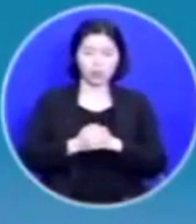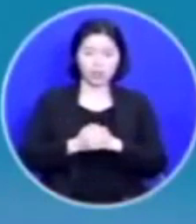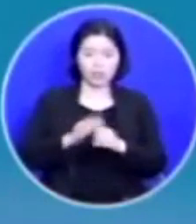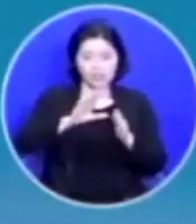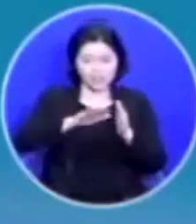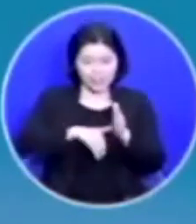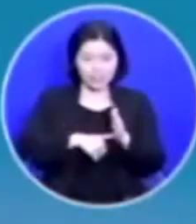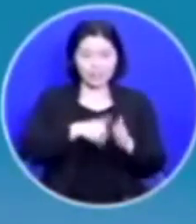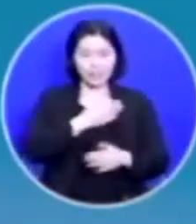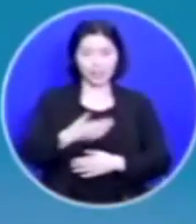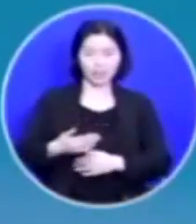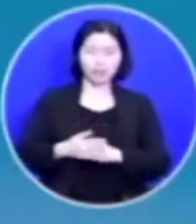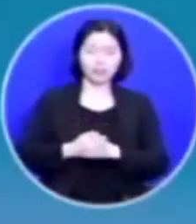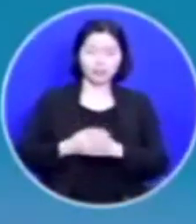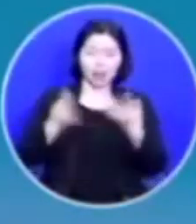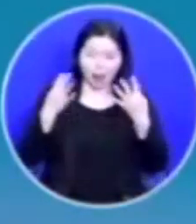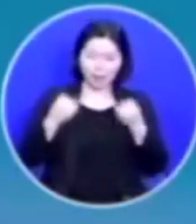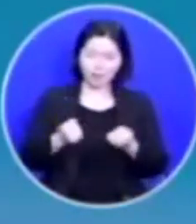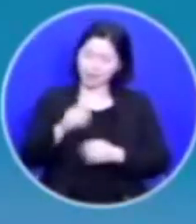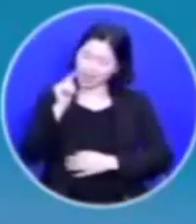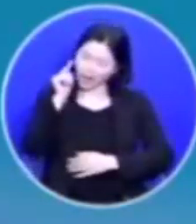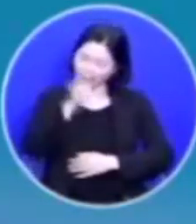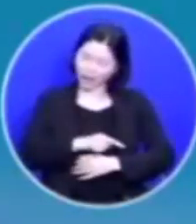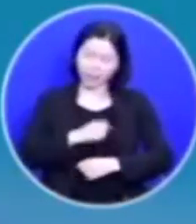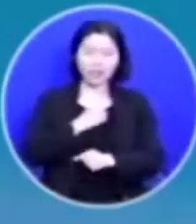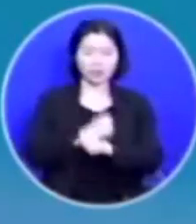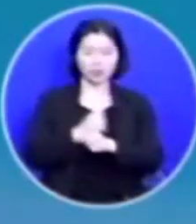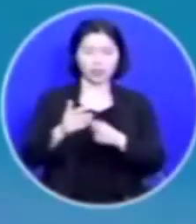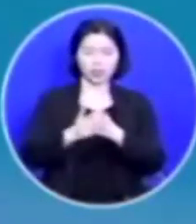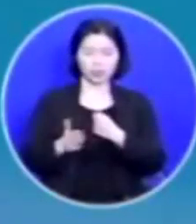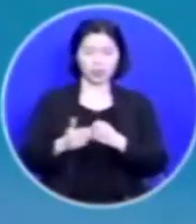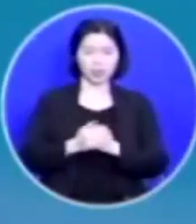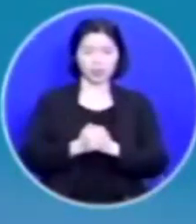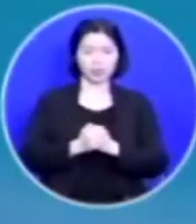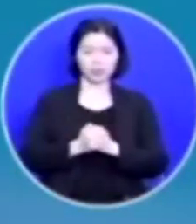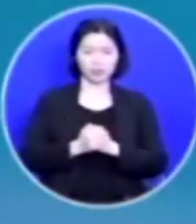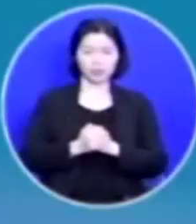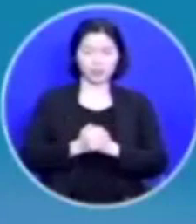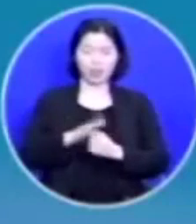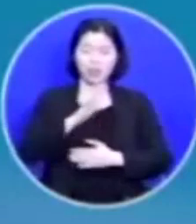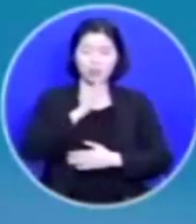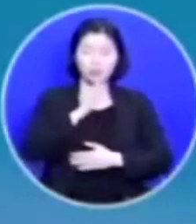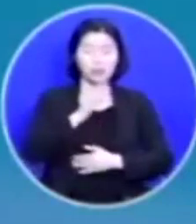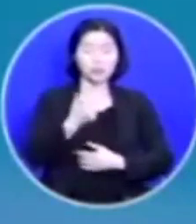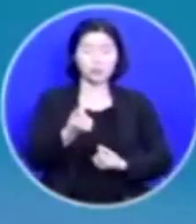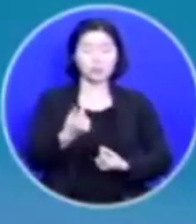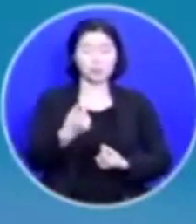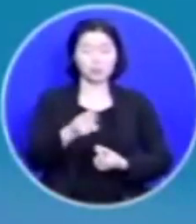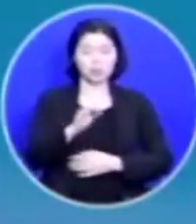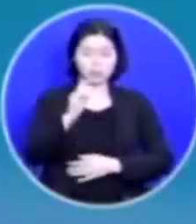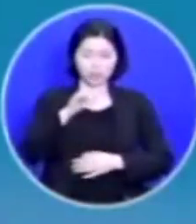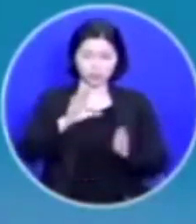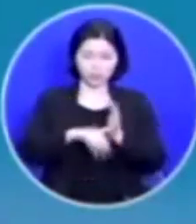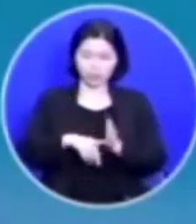시대가 많이 악해져서 정말 그렇습니다 시대가 악해져서 일어난 일입니다